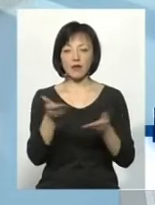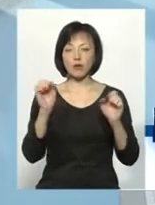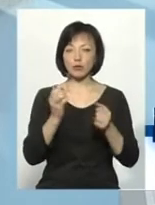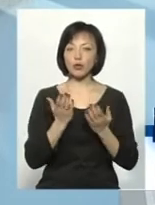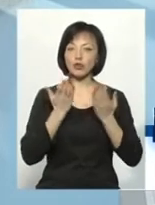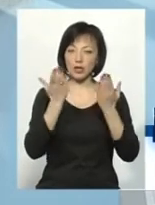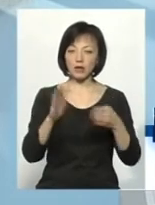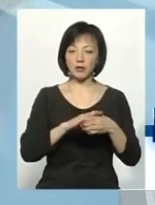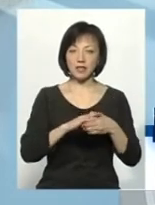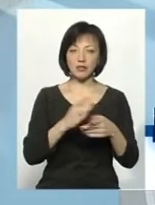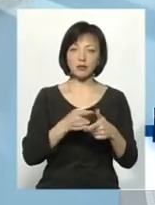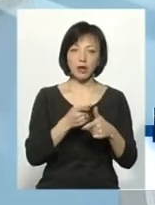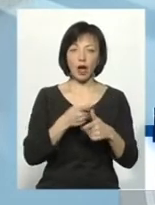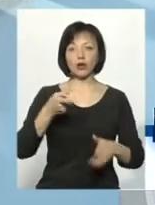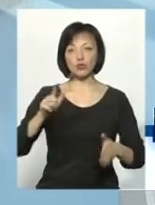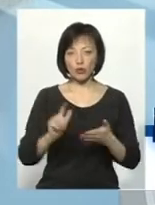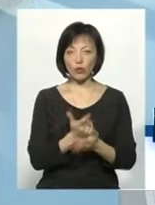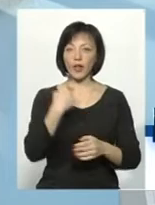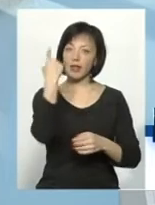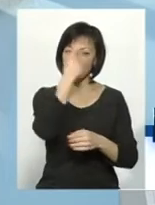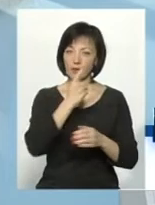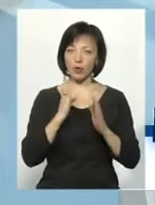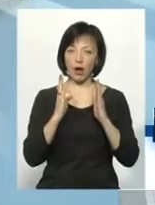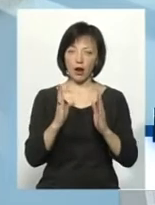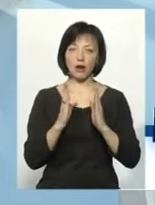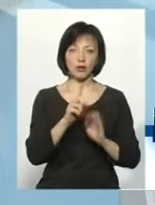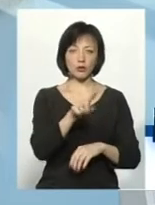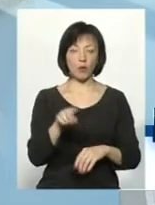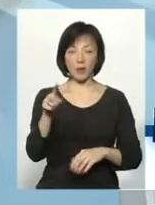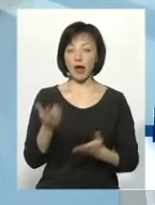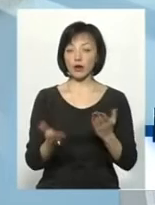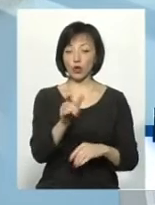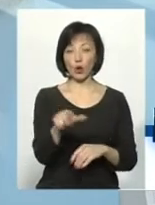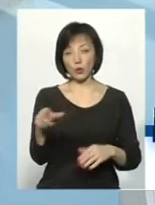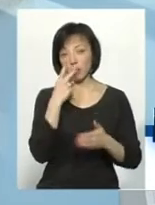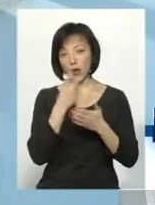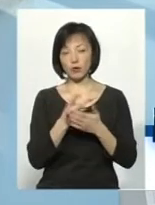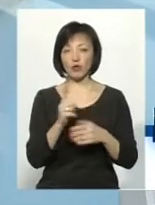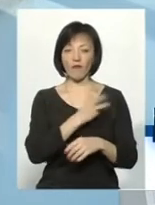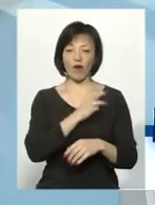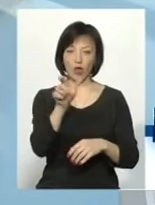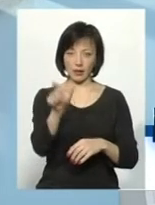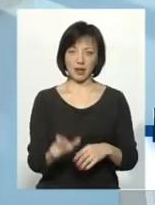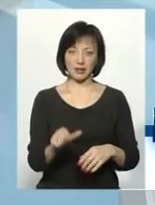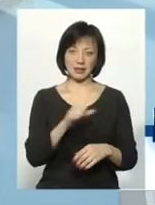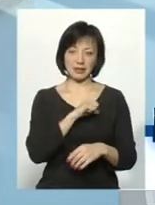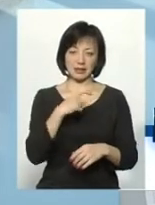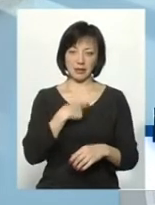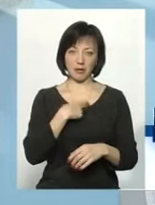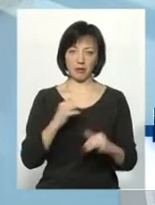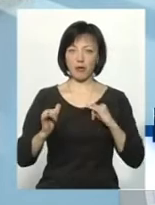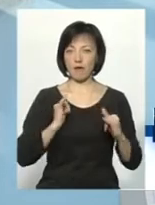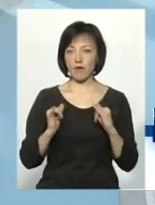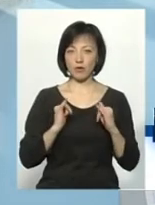прочитати прізвище ім'я і, знову ж таки, індивідуальний номер. Якщо люди можуть бачити, що волонтер себе веде якимось чином